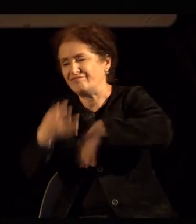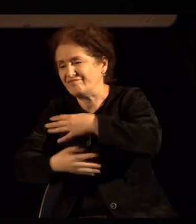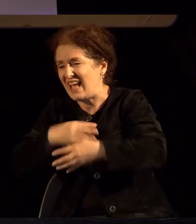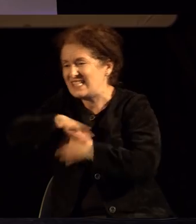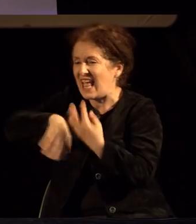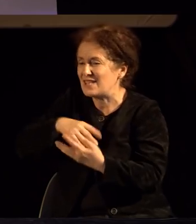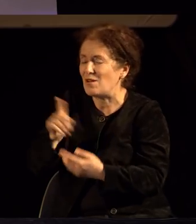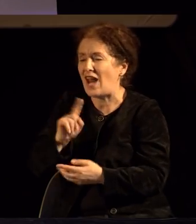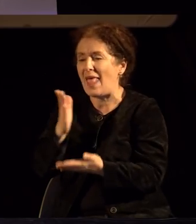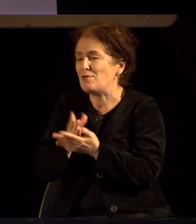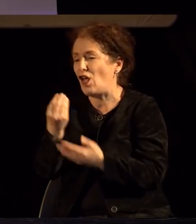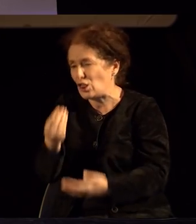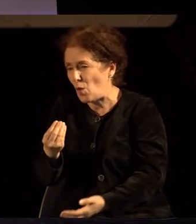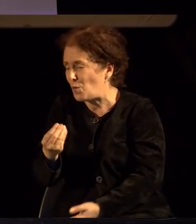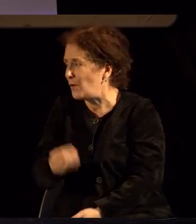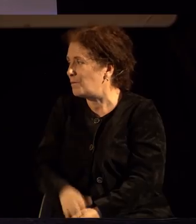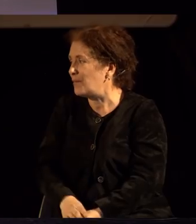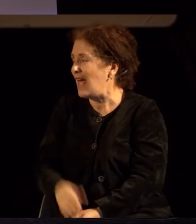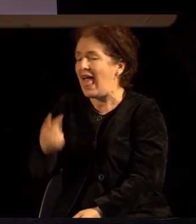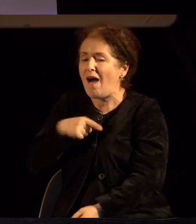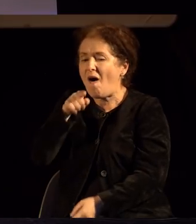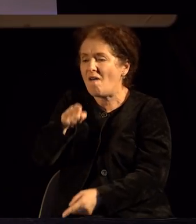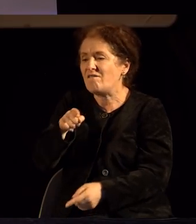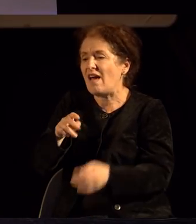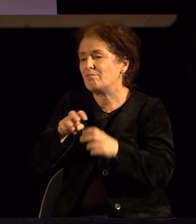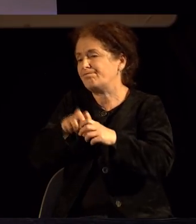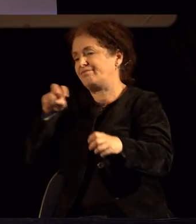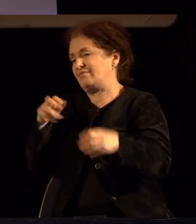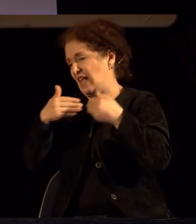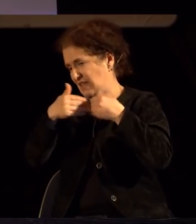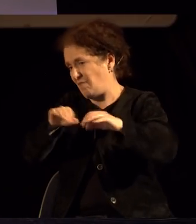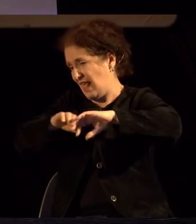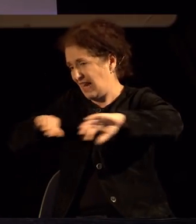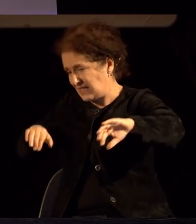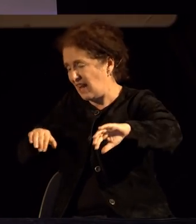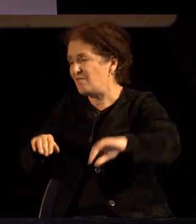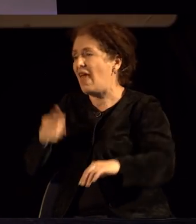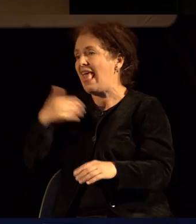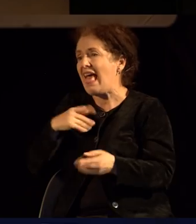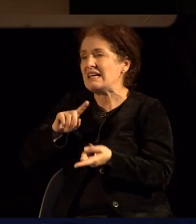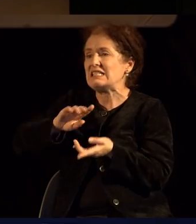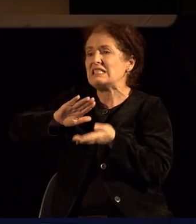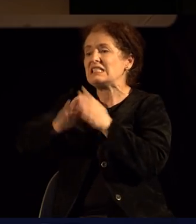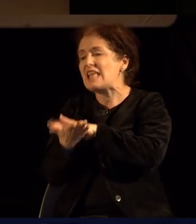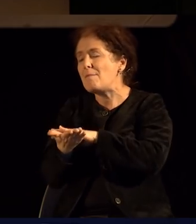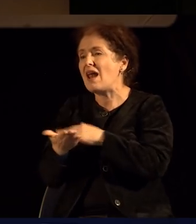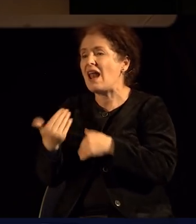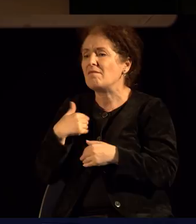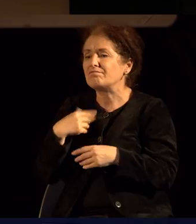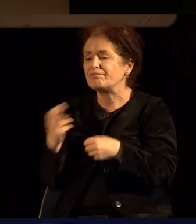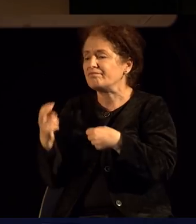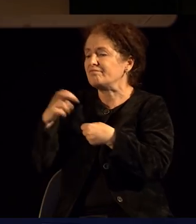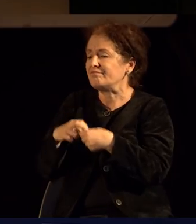решив тоа да го надоместам со, буквално се